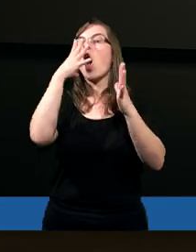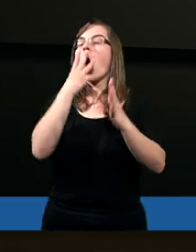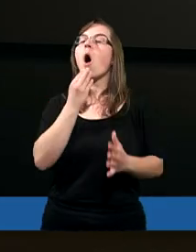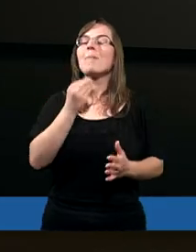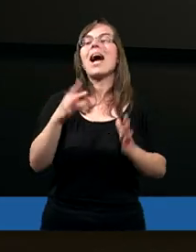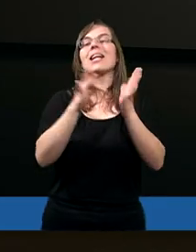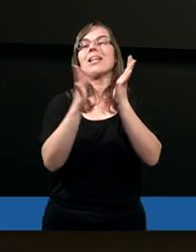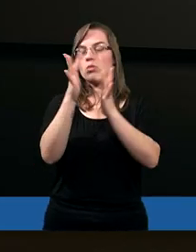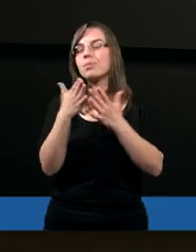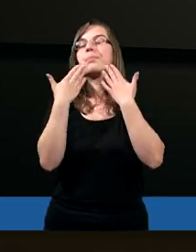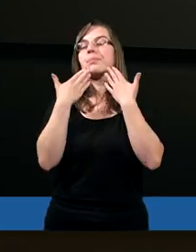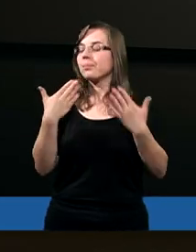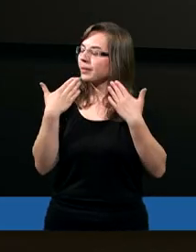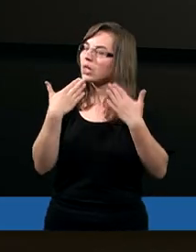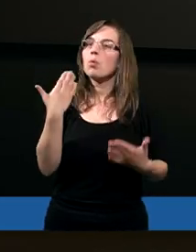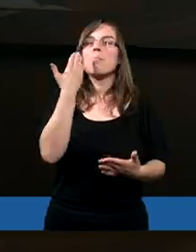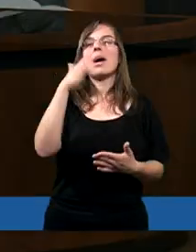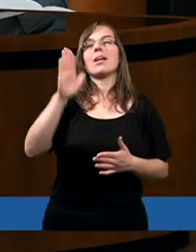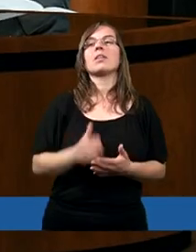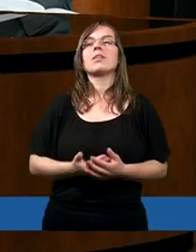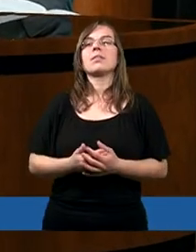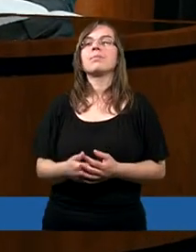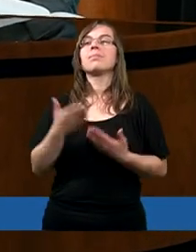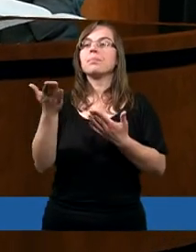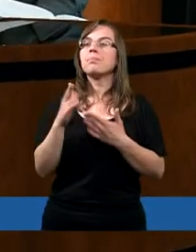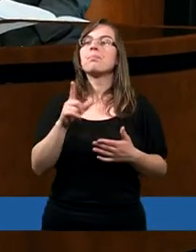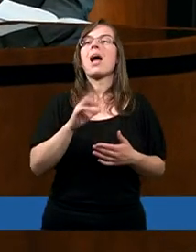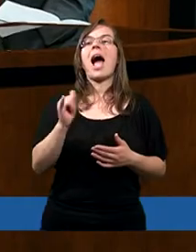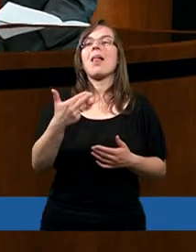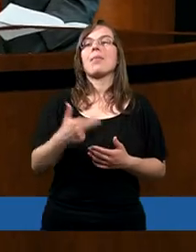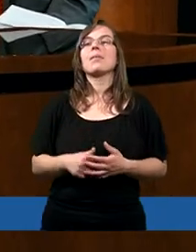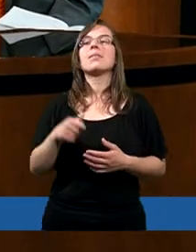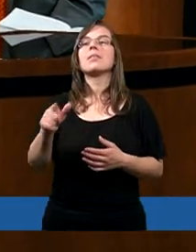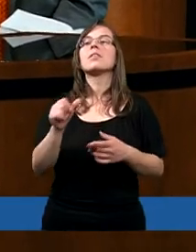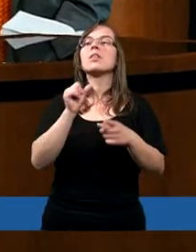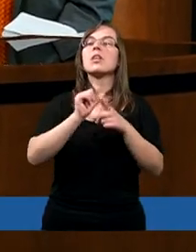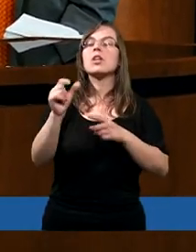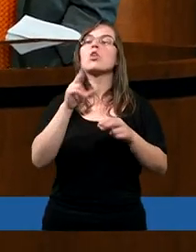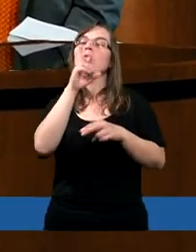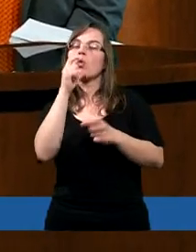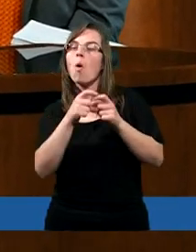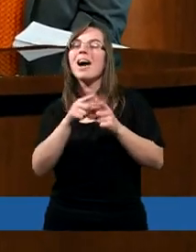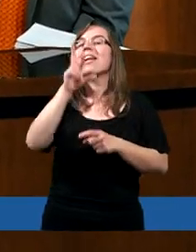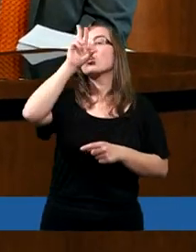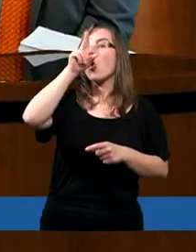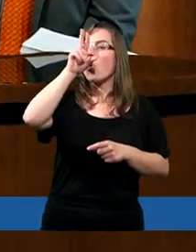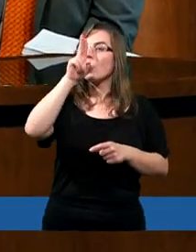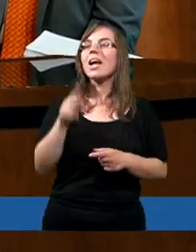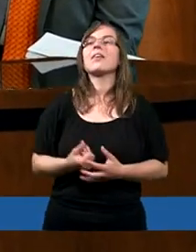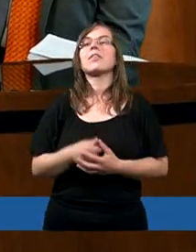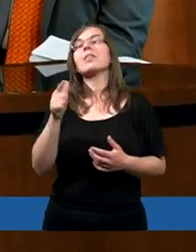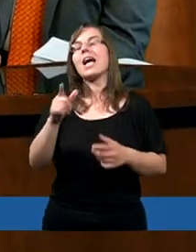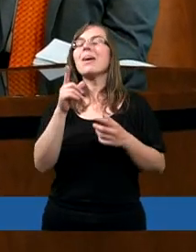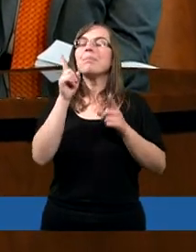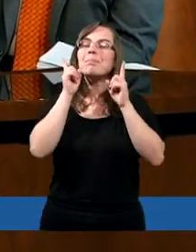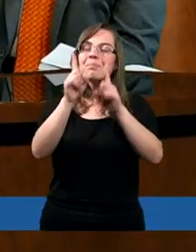Jezusa w pełni. Dziękuję bardzo. Tutaj się od razu nasuwa skojarzenie, jak